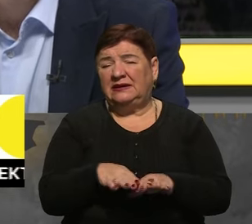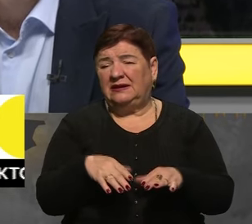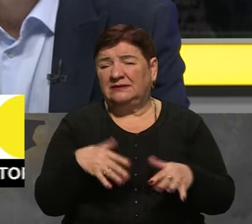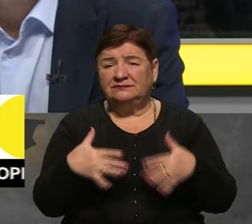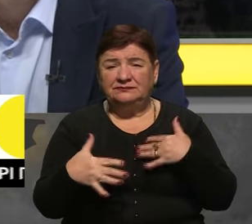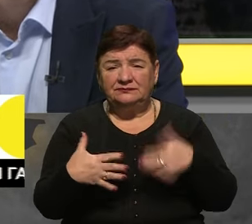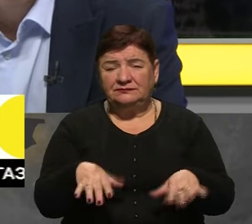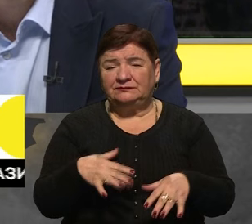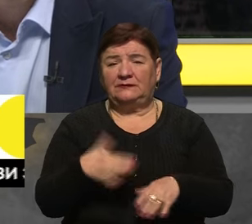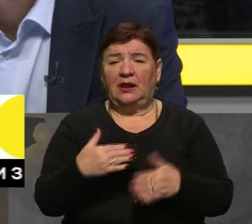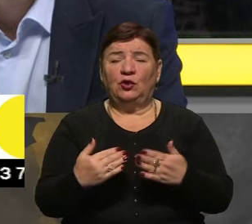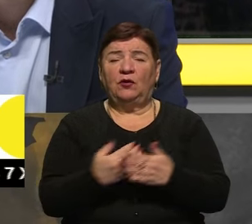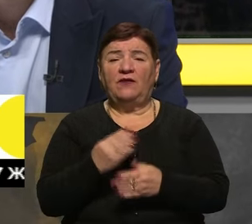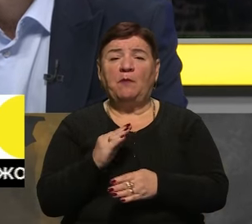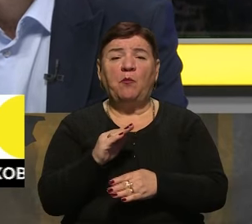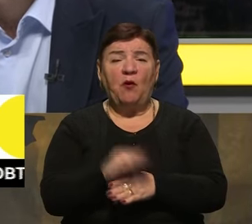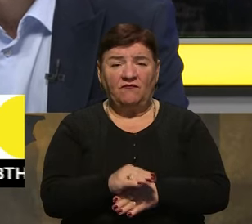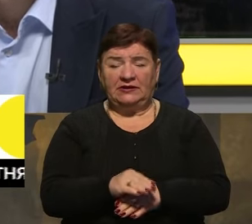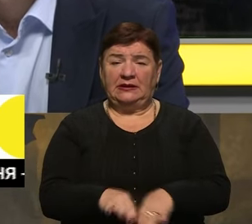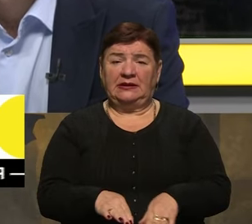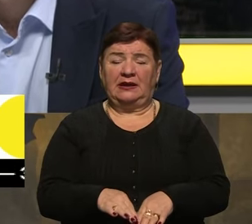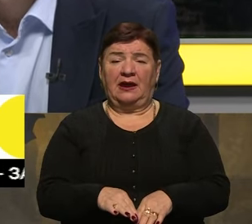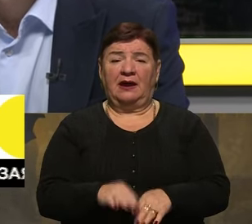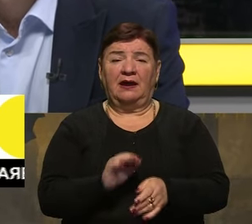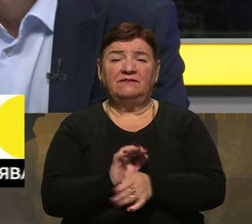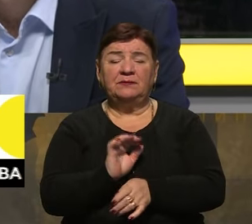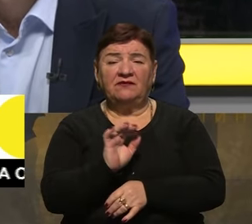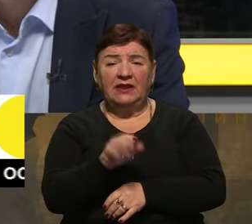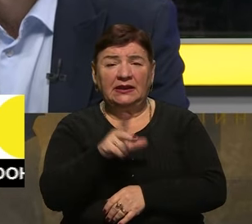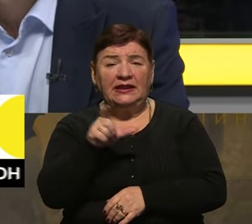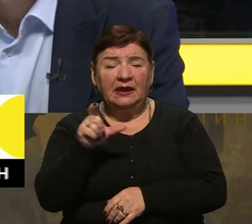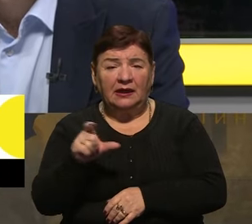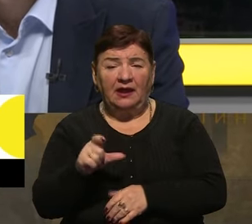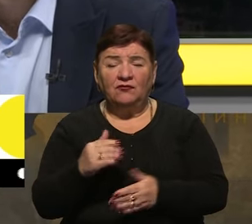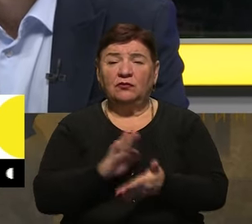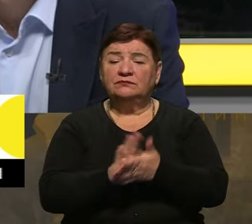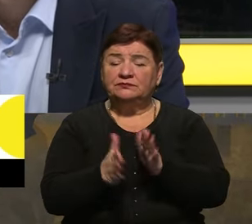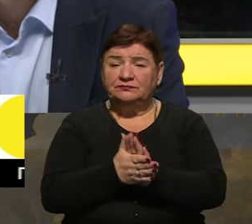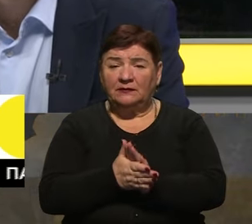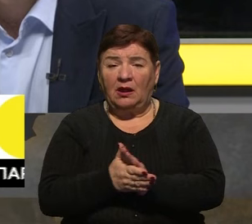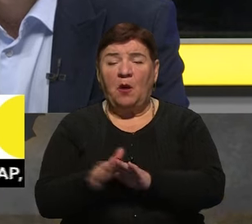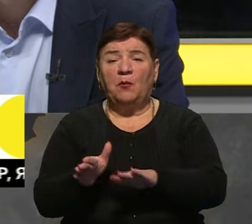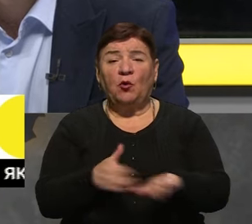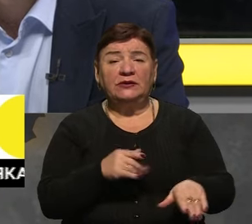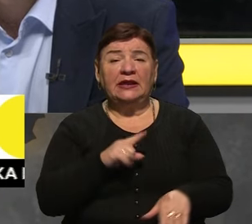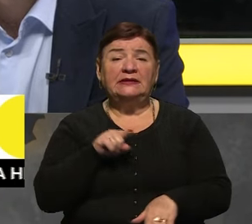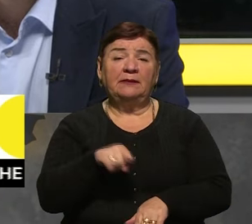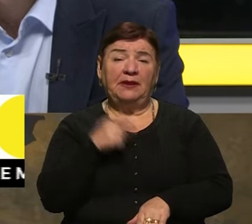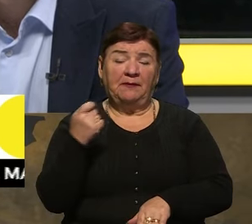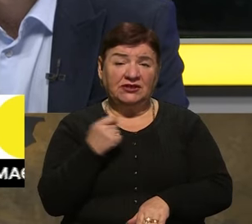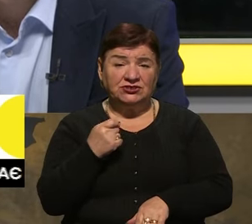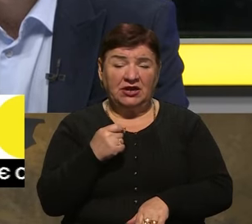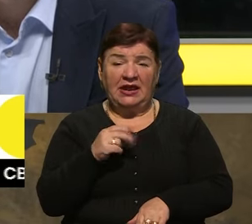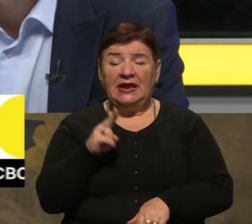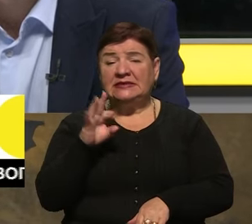і їм присилали нове поповнення, теж там, яке, не яке, хоч воно злагодження проходило, але, тим не менше, все одно, це не